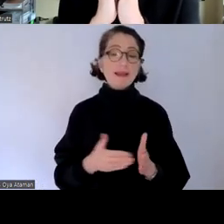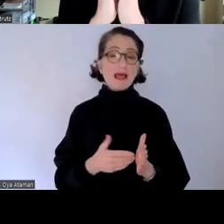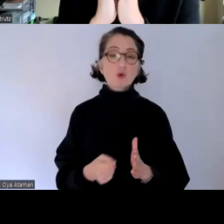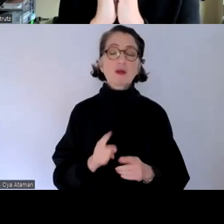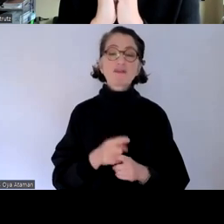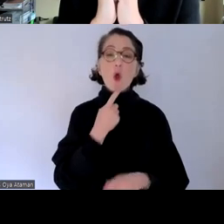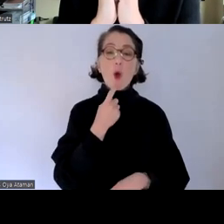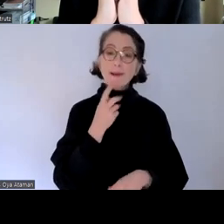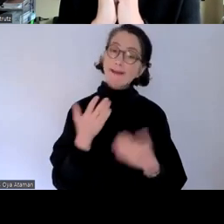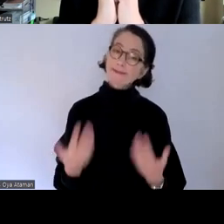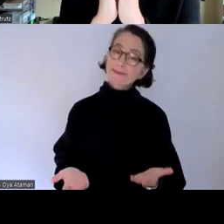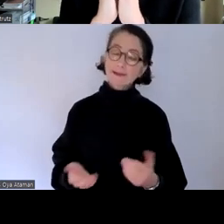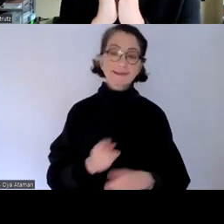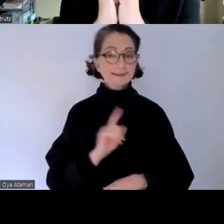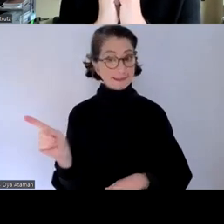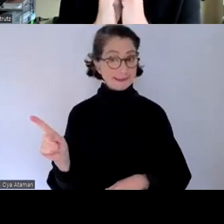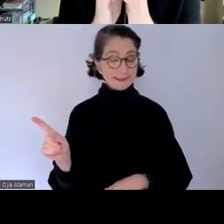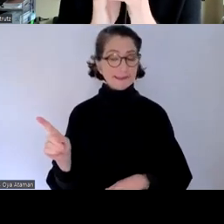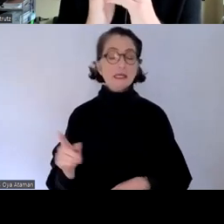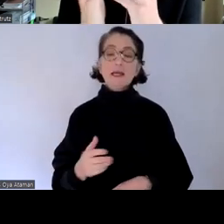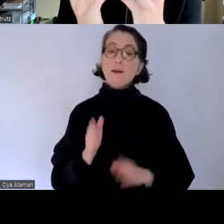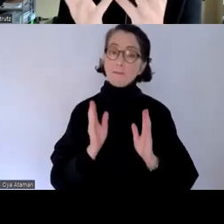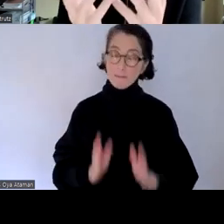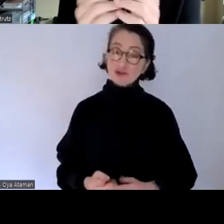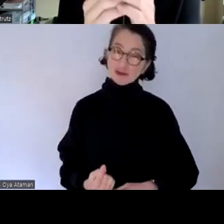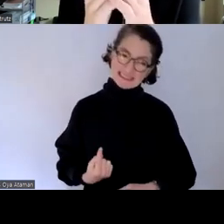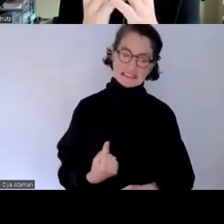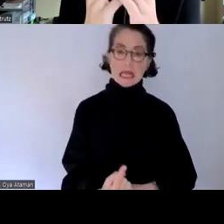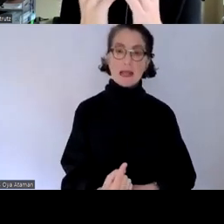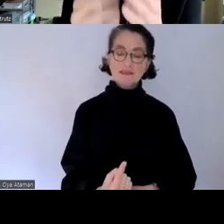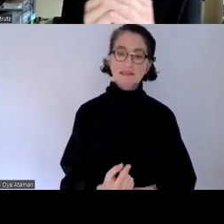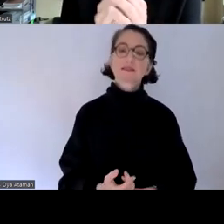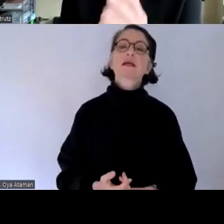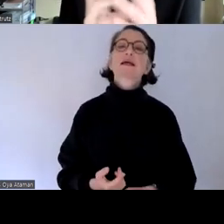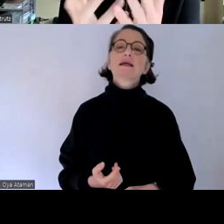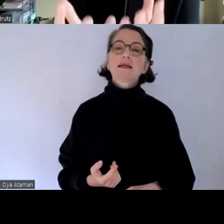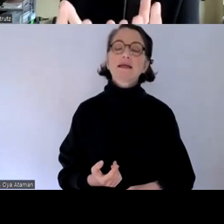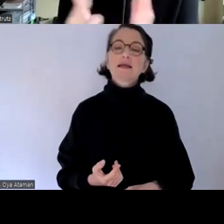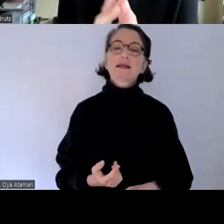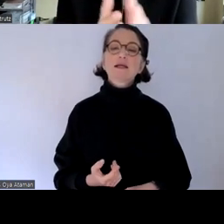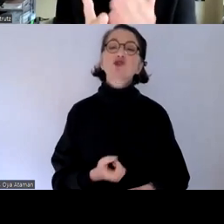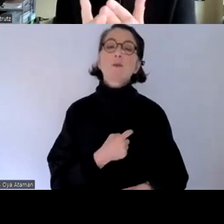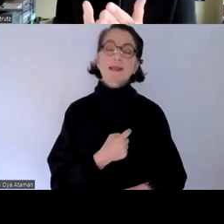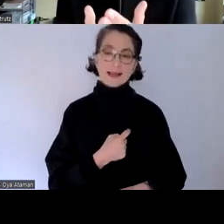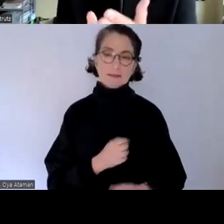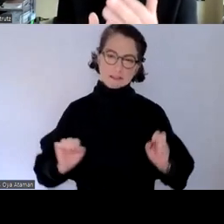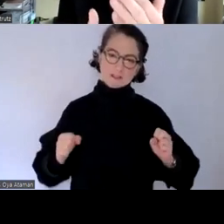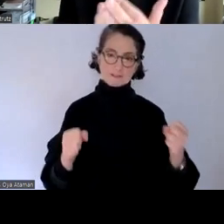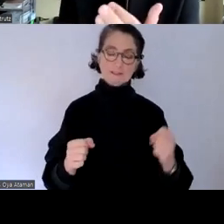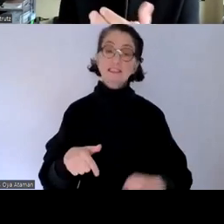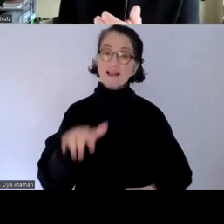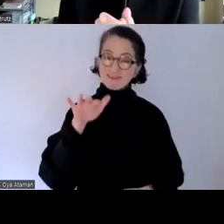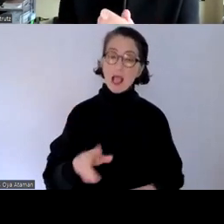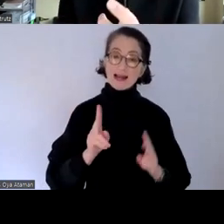sondern menschen sind quasi menschen mit behinderungen sind subjekte die rechte haben